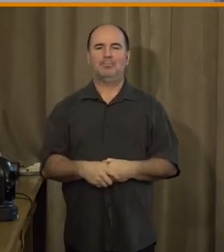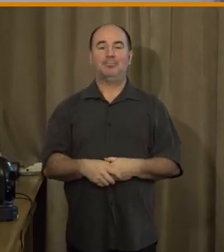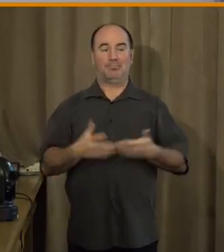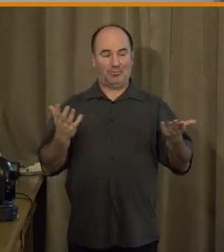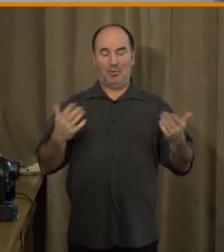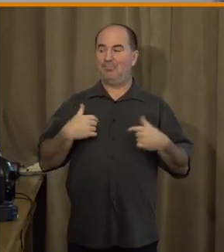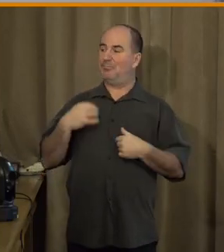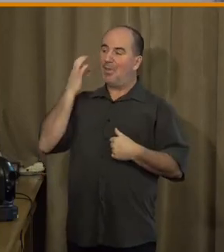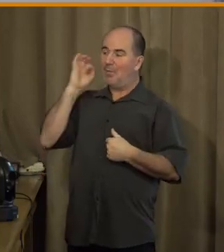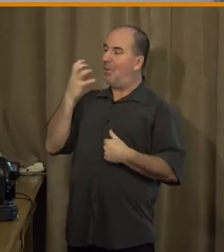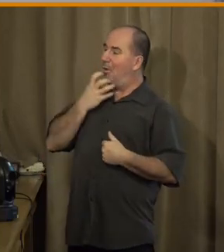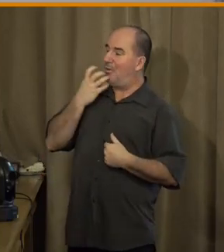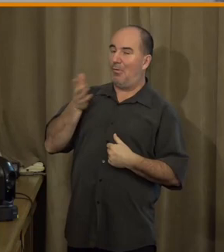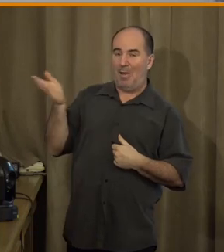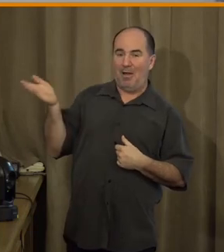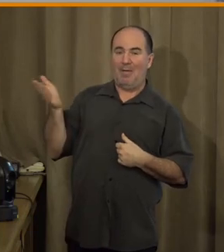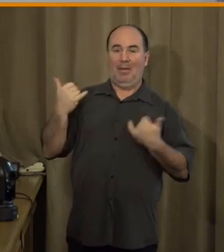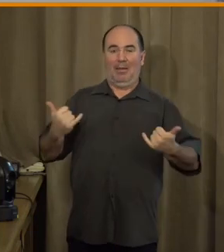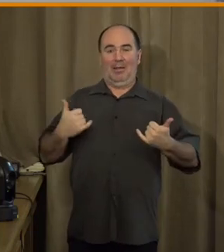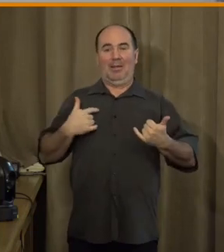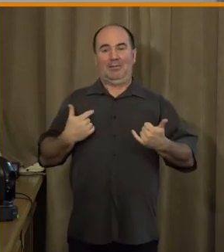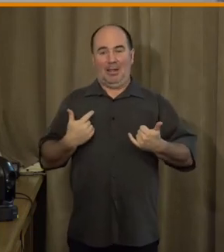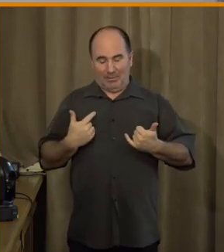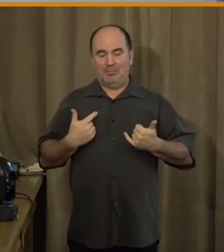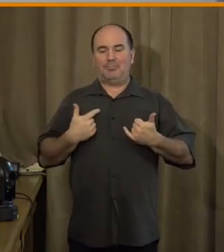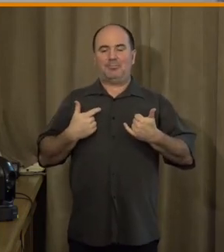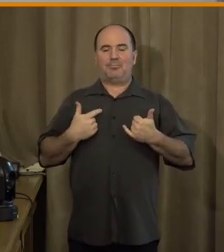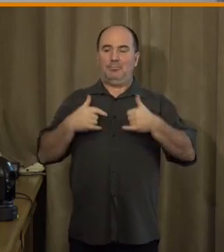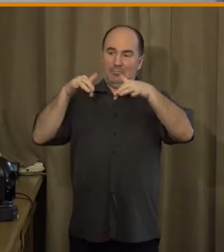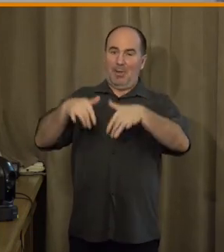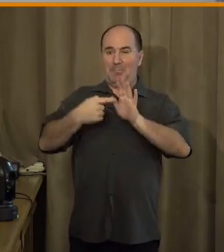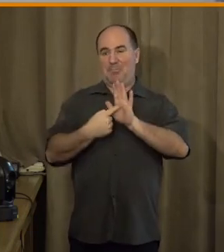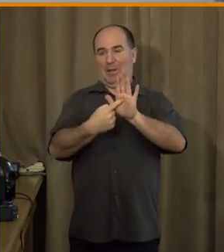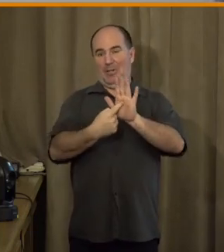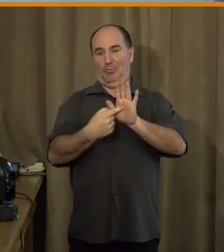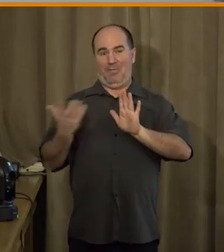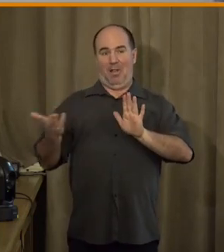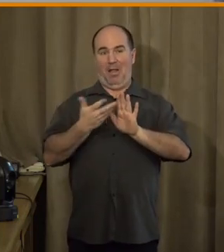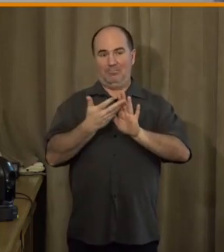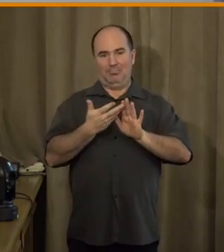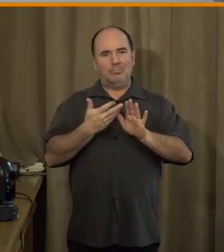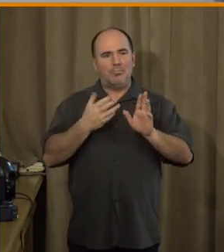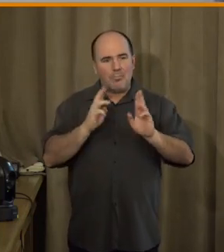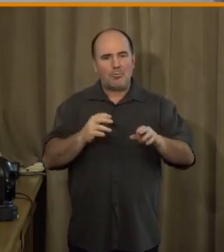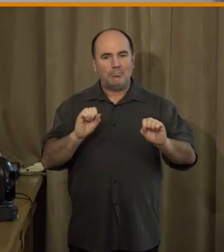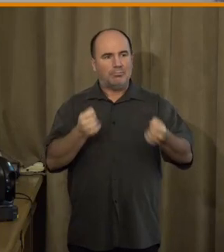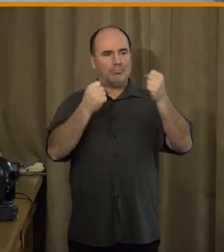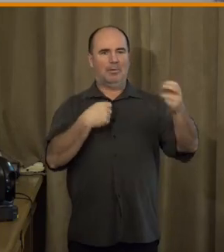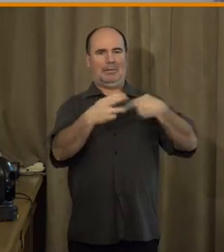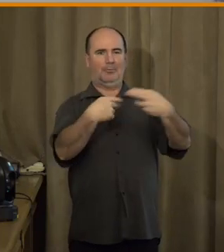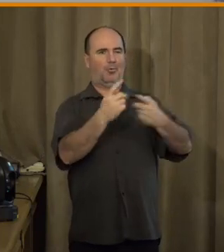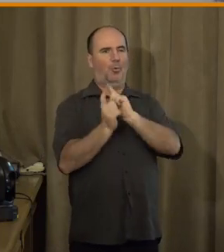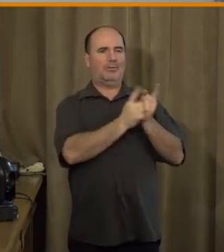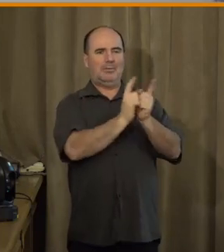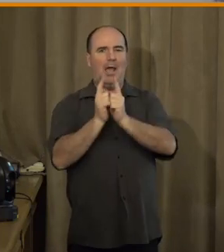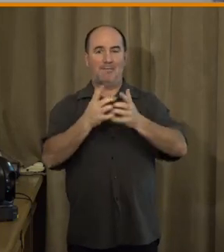i ta různá doporučení a závěry jsou velkým tématem k diskuzi, která by mohla být mnohem další, než nakolik máme